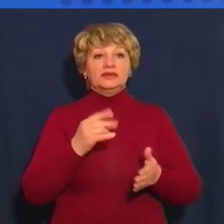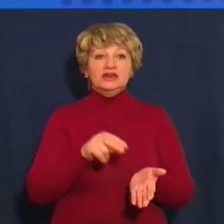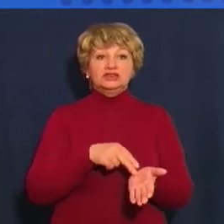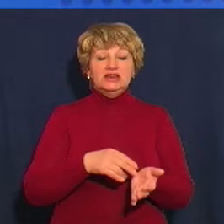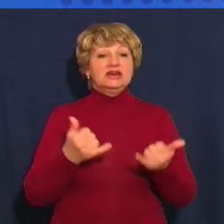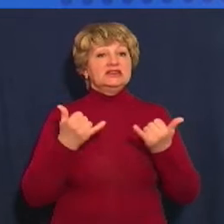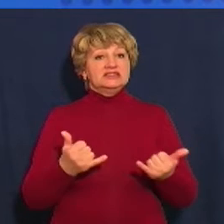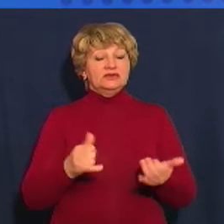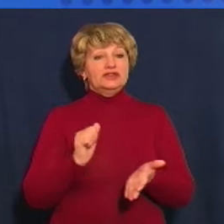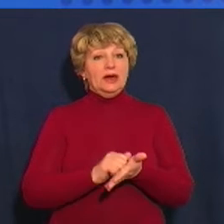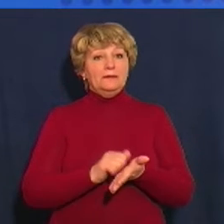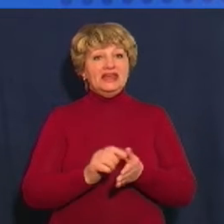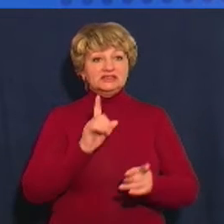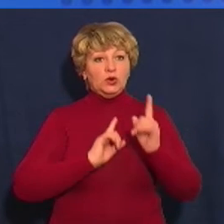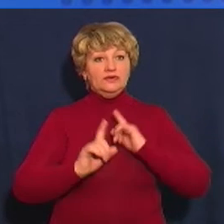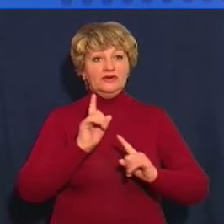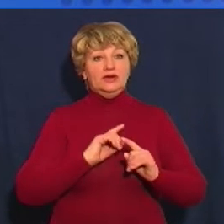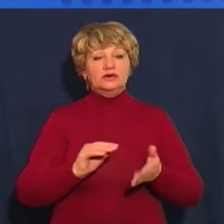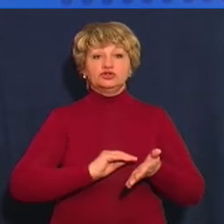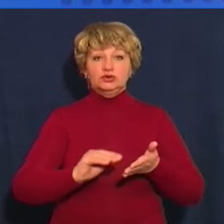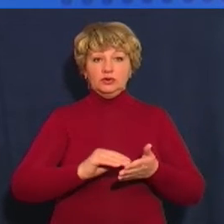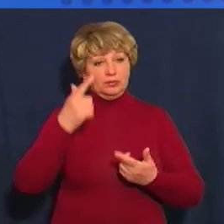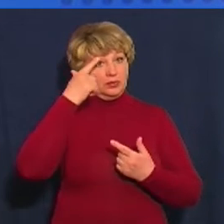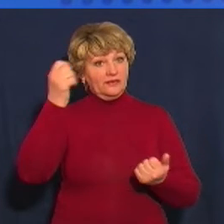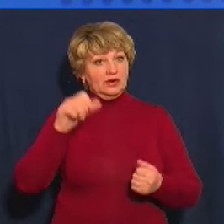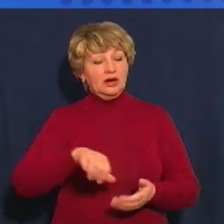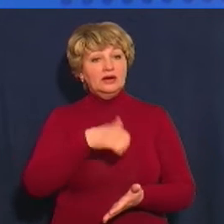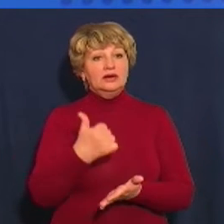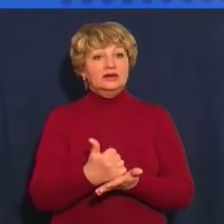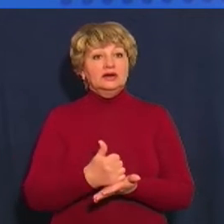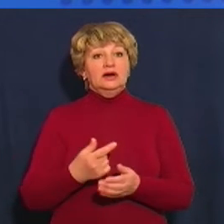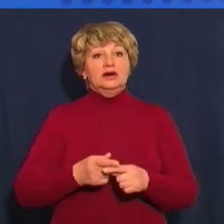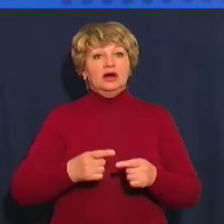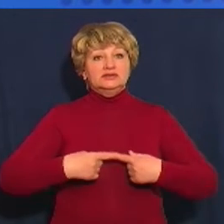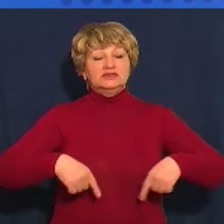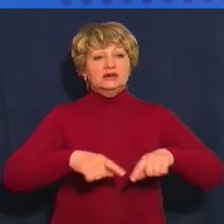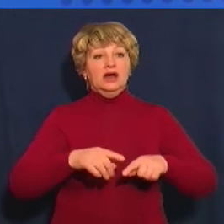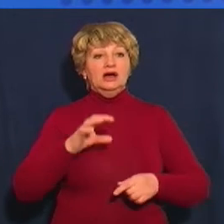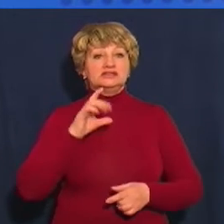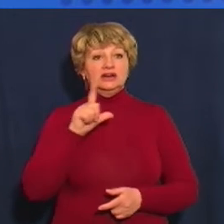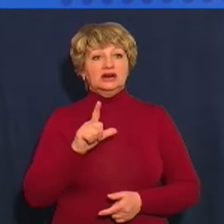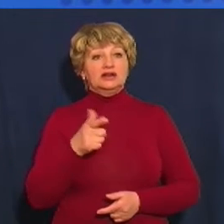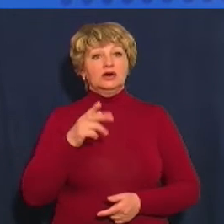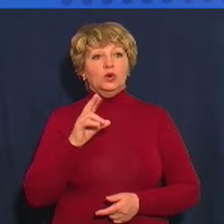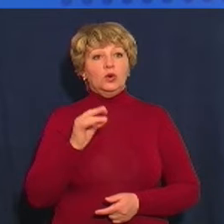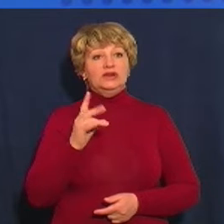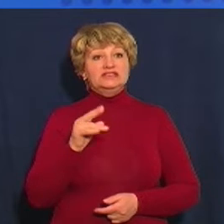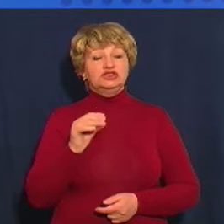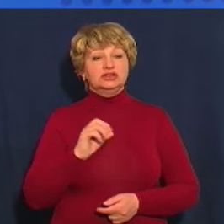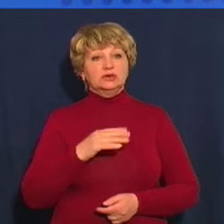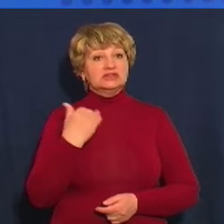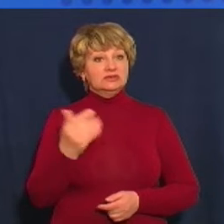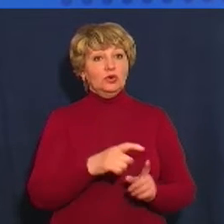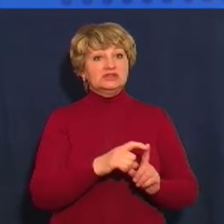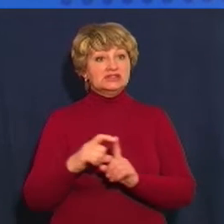час прес-конференції журналістам Суспільного повідомив обласний координатор організації Захар Колісніченко. З його слів, відповідні заяви